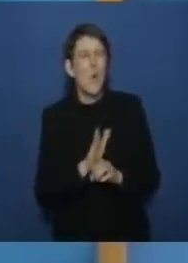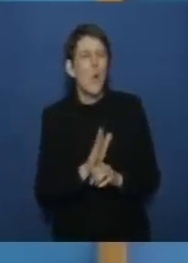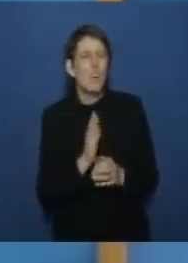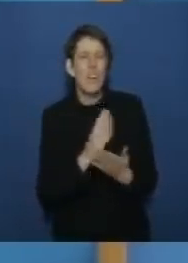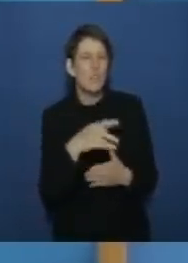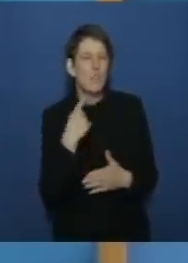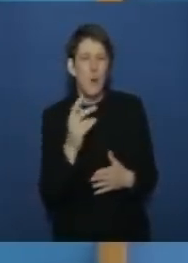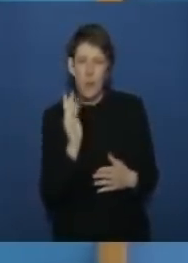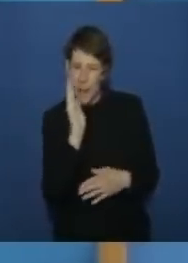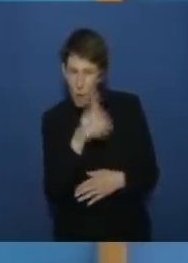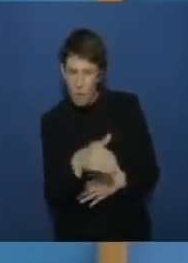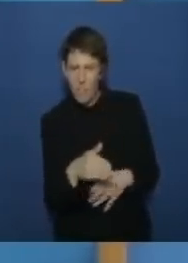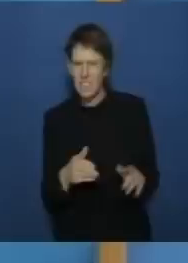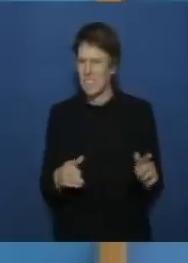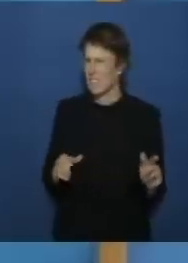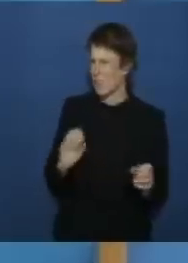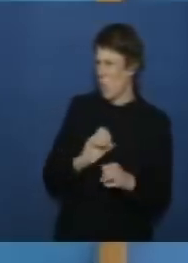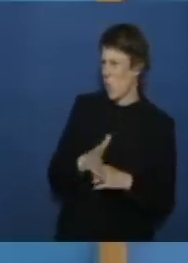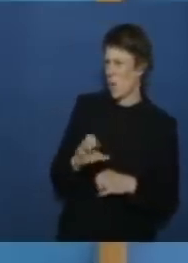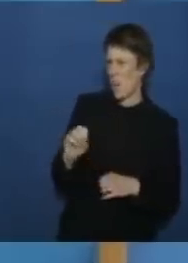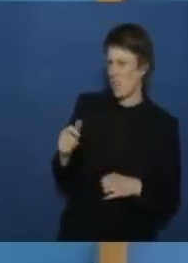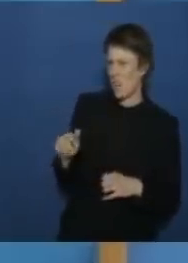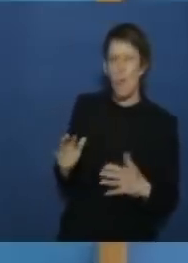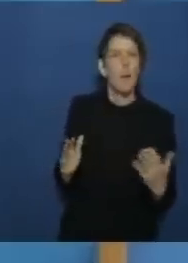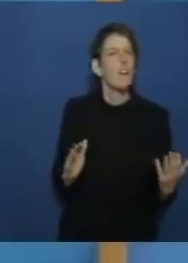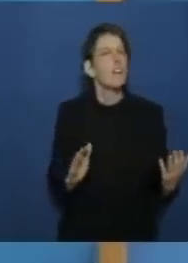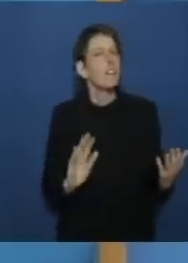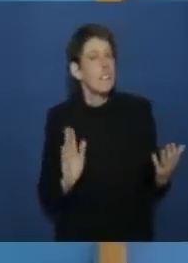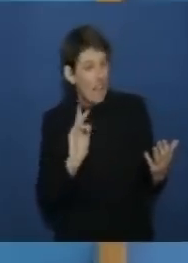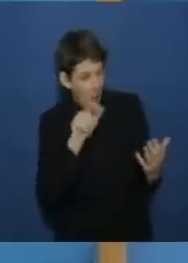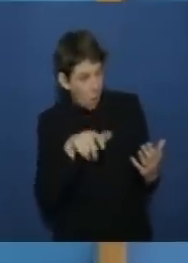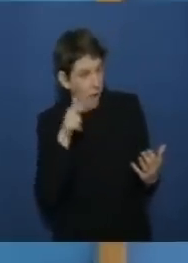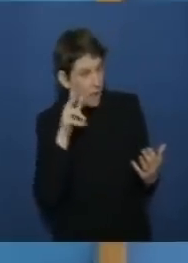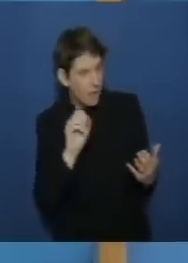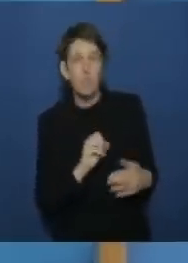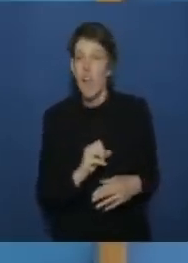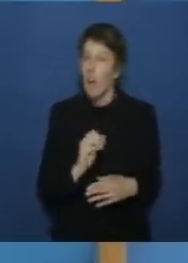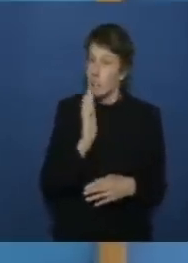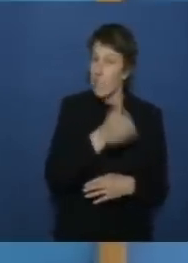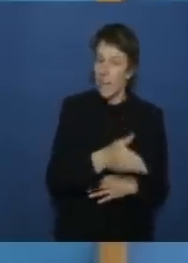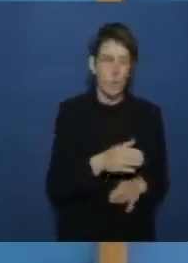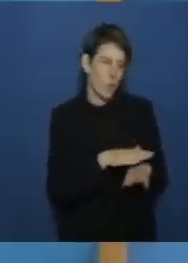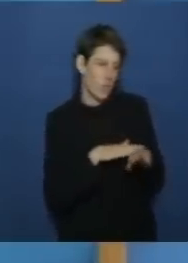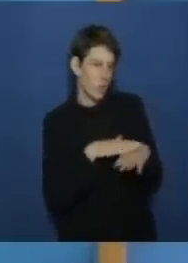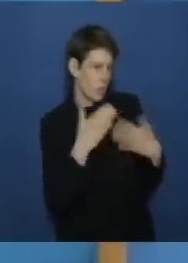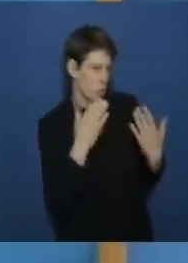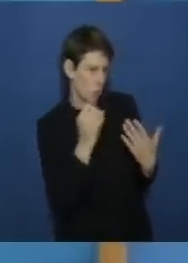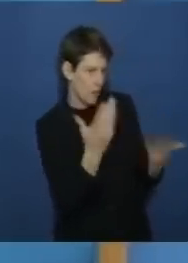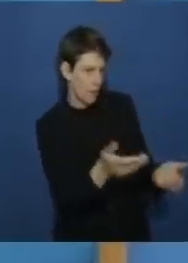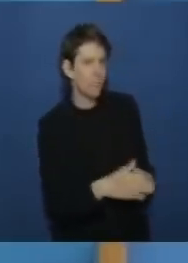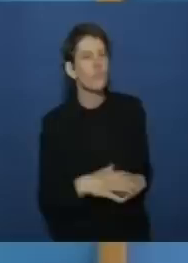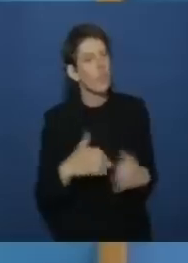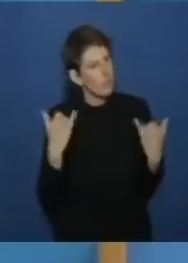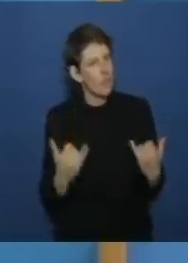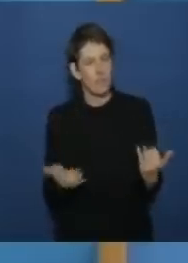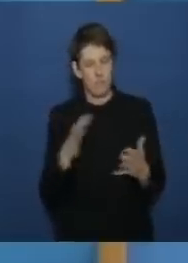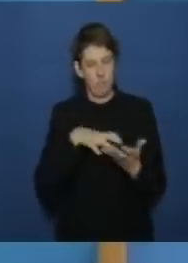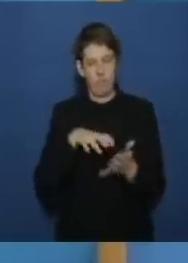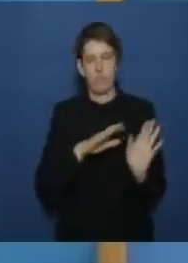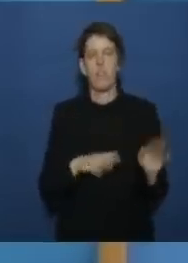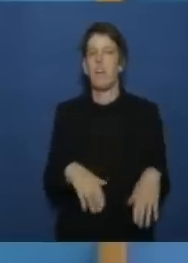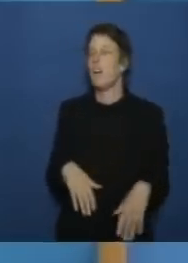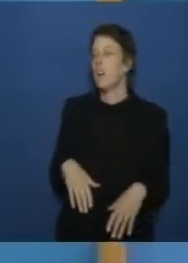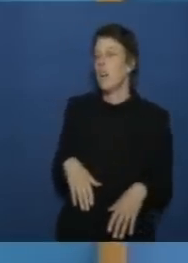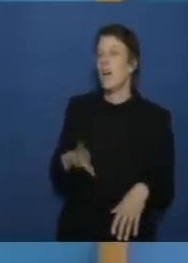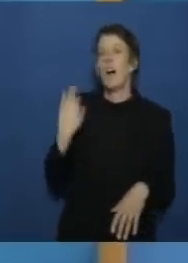oder richtet die sich direkt an herrn seibert diese frage die stellt sich direkt an herrn seibert ach so entschuldigung dann müssen wir das jetzt ein bisschen alles